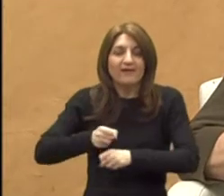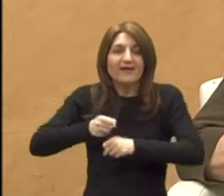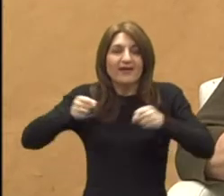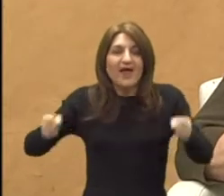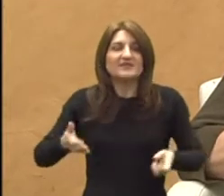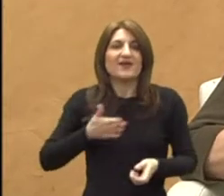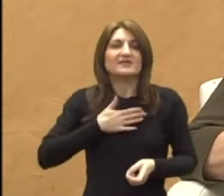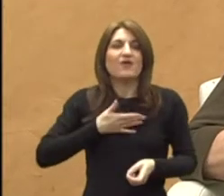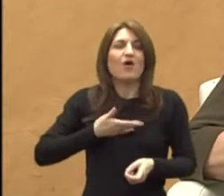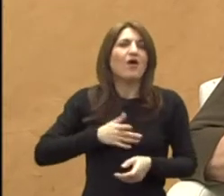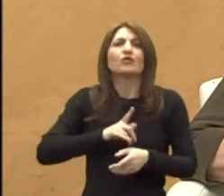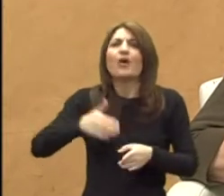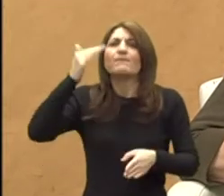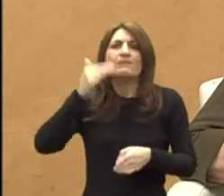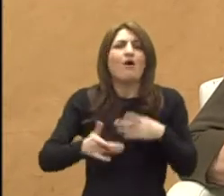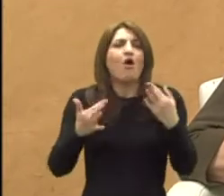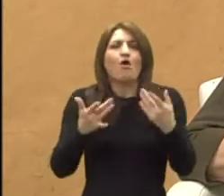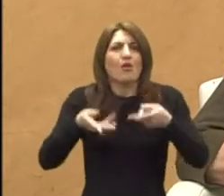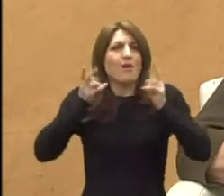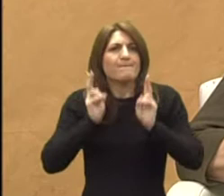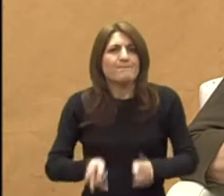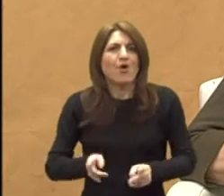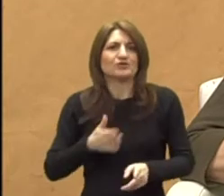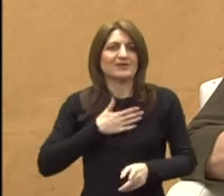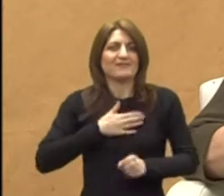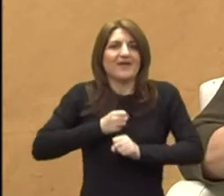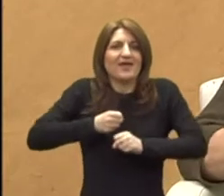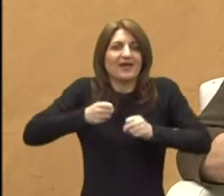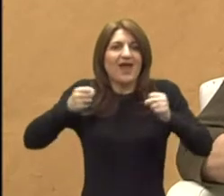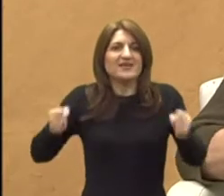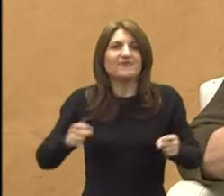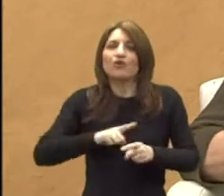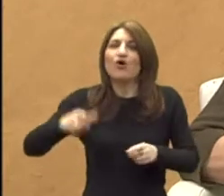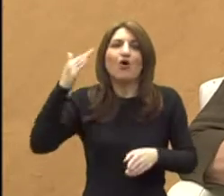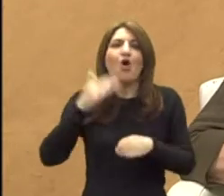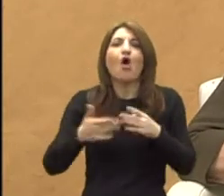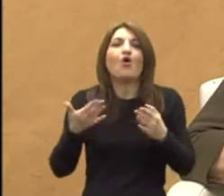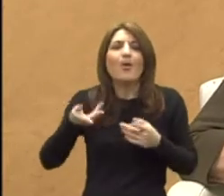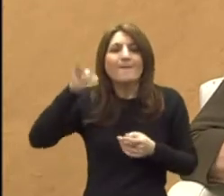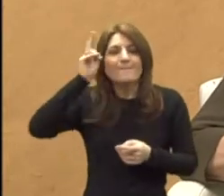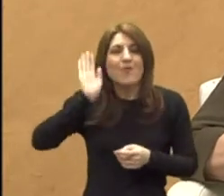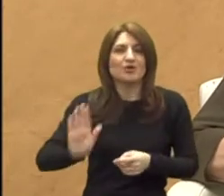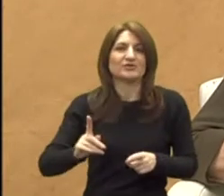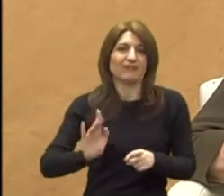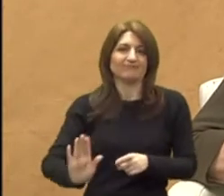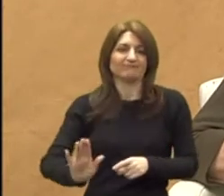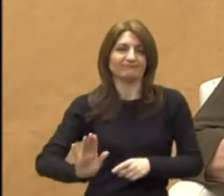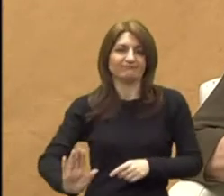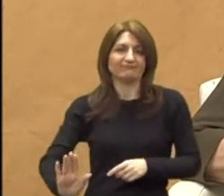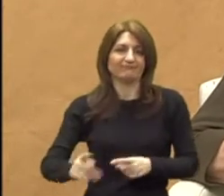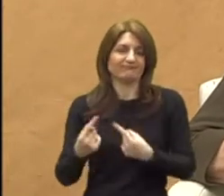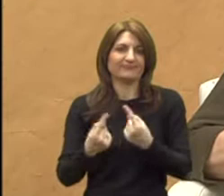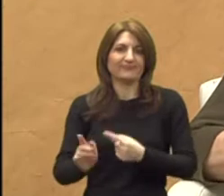potencijale do maksimuma. Dakle, ono što imaju da razviju do maksimuma do kojeg ga mogu razviti.